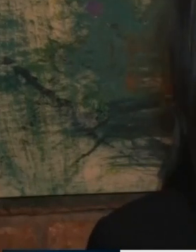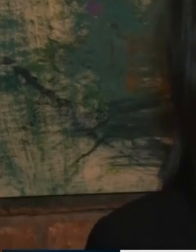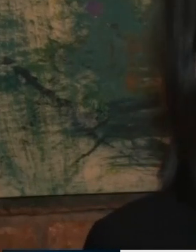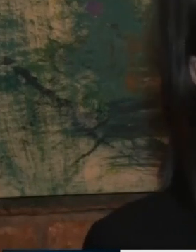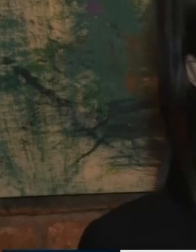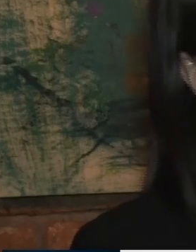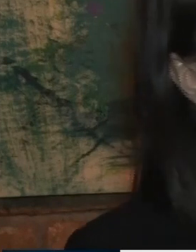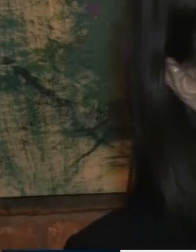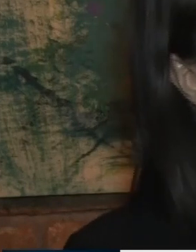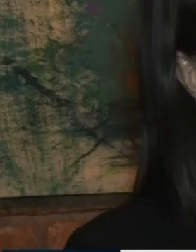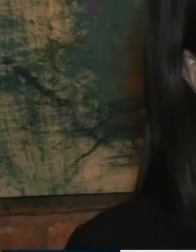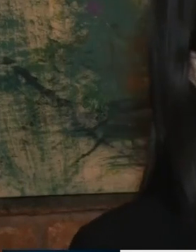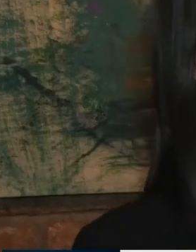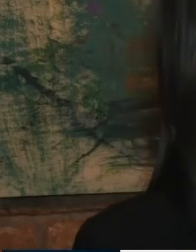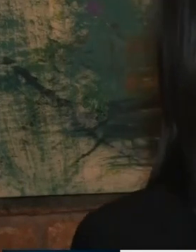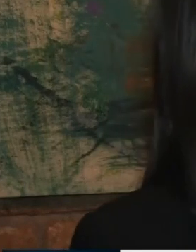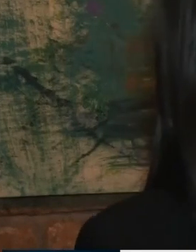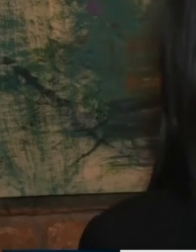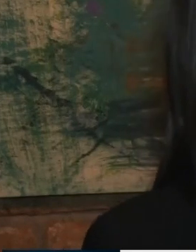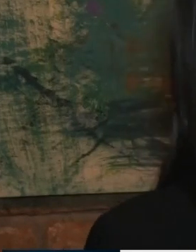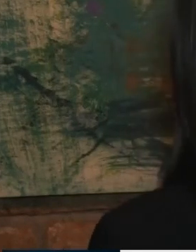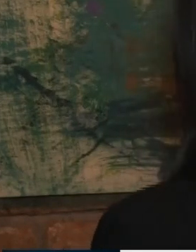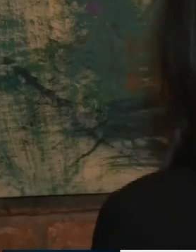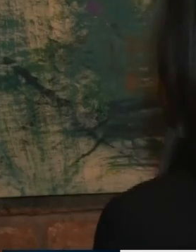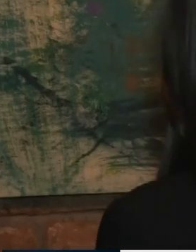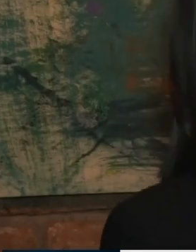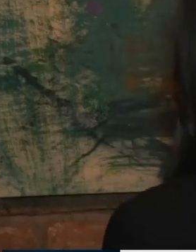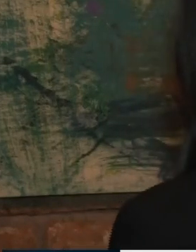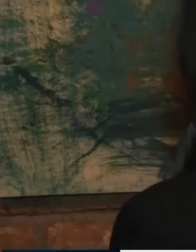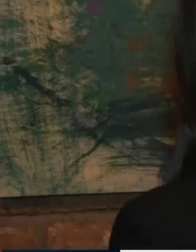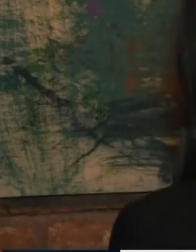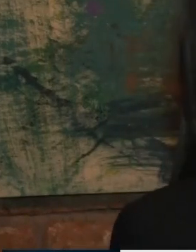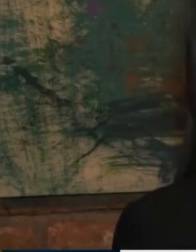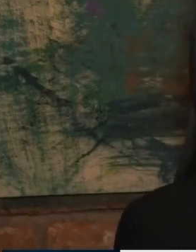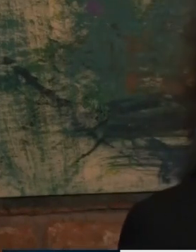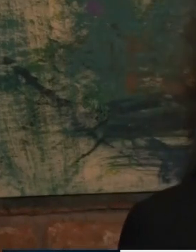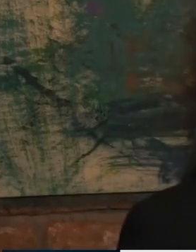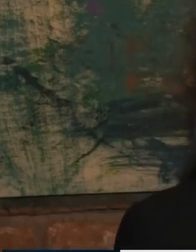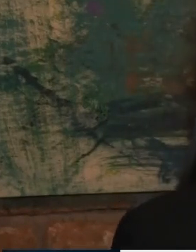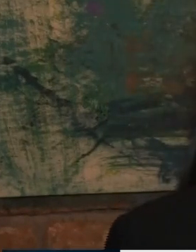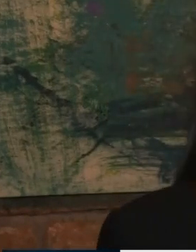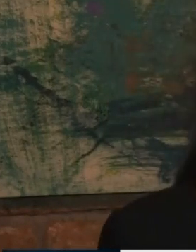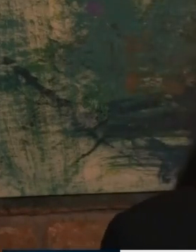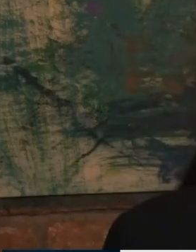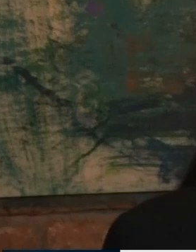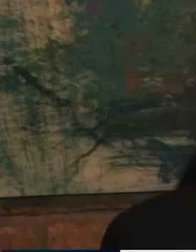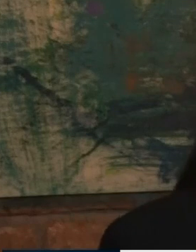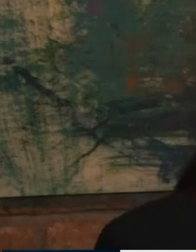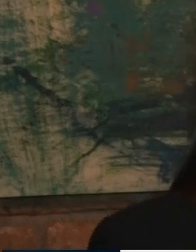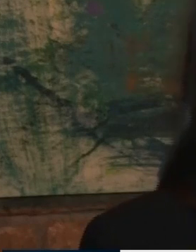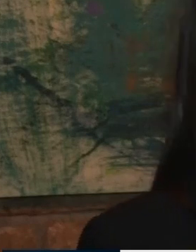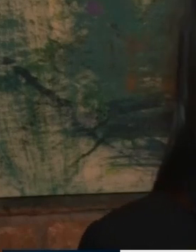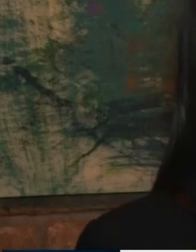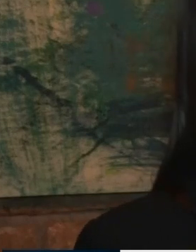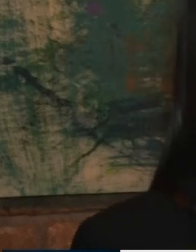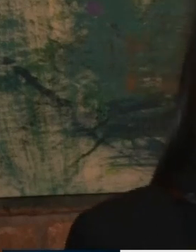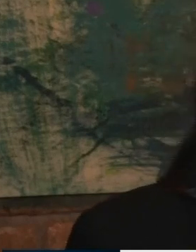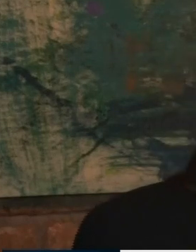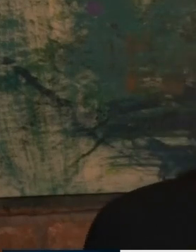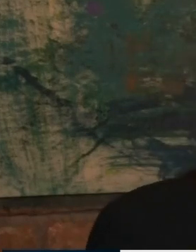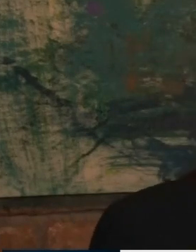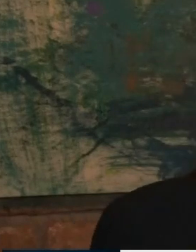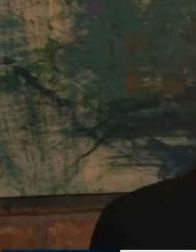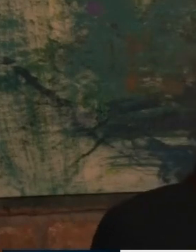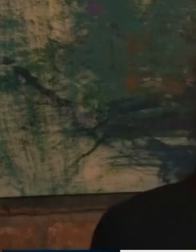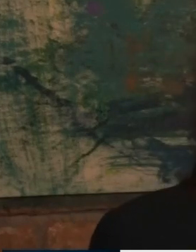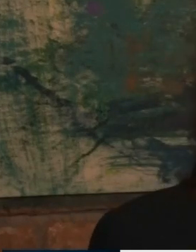shumë a shumë menoj që du me me produjnë shumë a shumë sepse pasaj edhe ki motive për në parështë ty ndyqysh dhe kuraj ka sukses ma ndejë dyte është